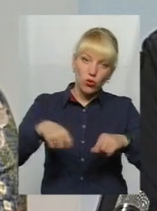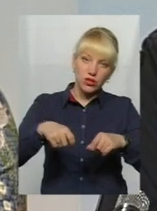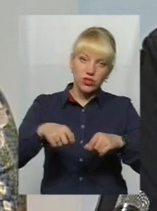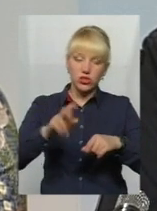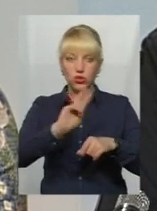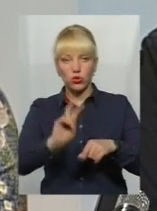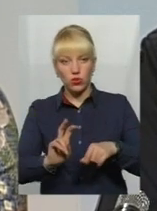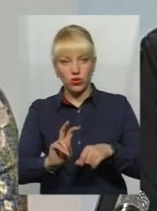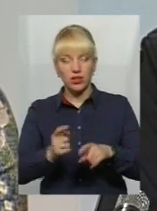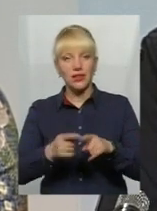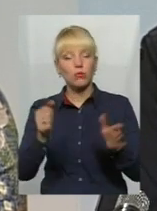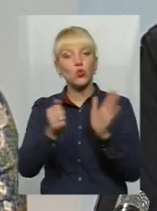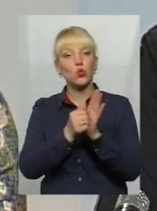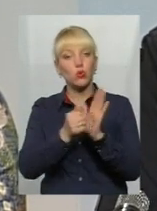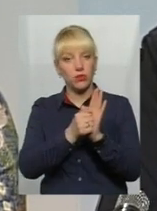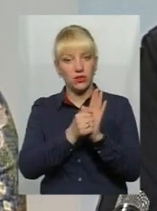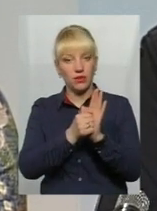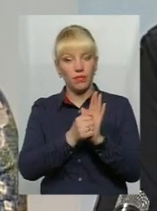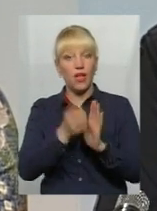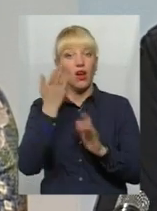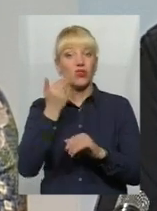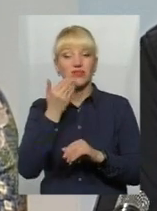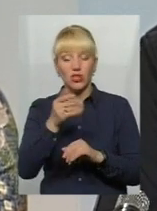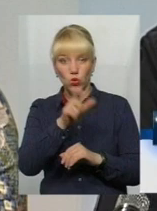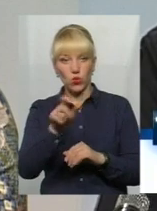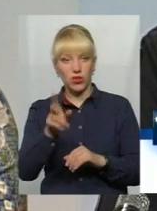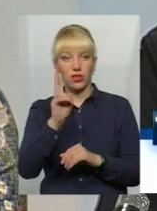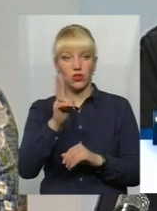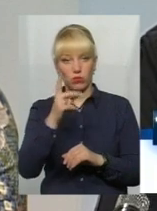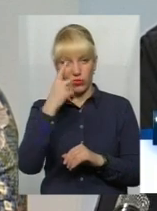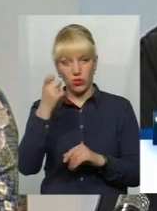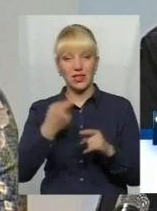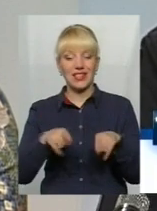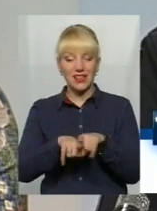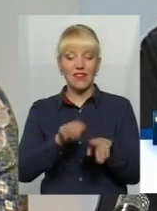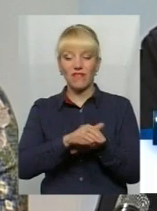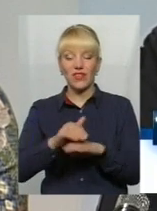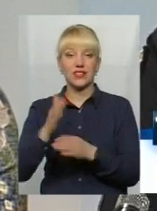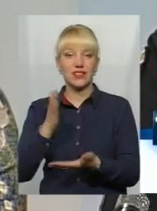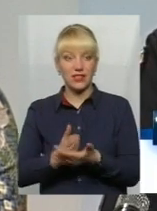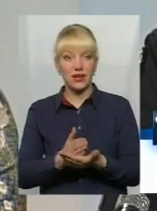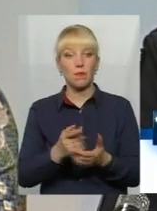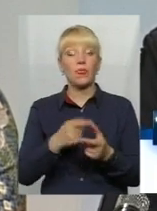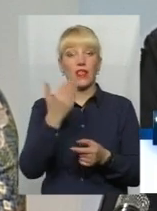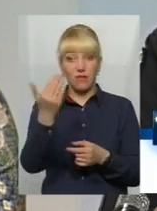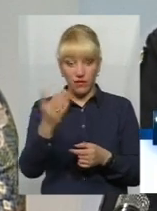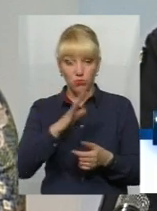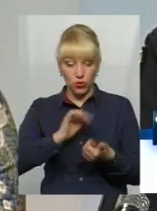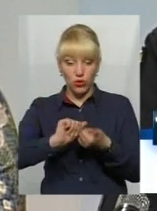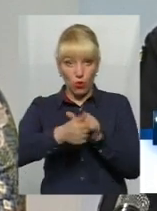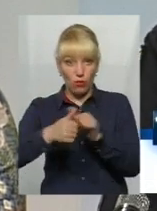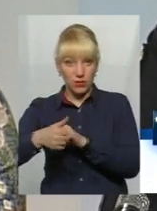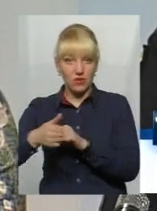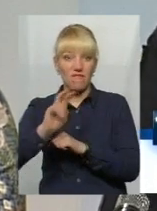отримання, його потрібно задокументувати. Коли звертаєшся до людей, які повідомляють про те, що такі факти є, і чи ви здійснювали обмін там